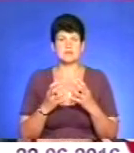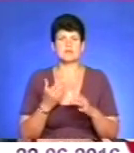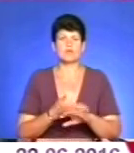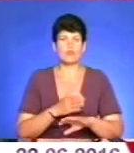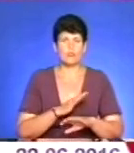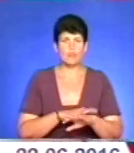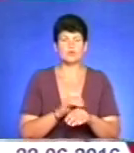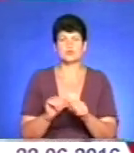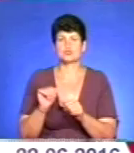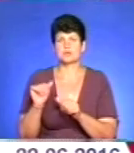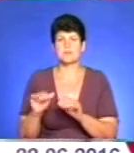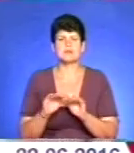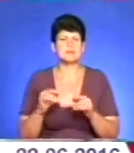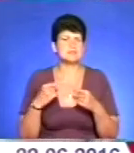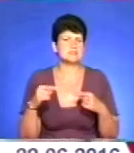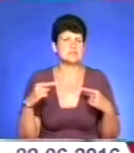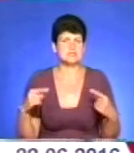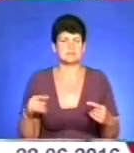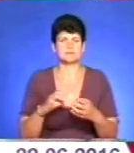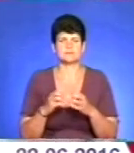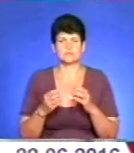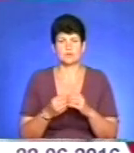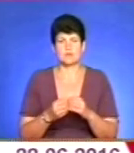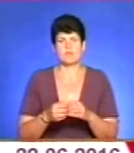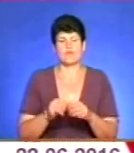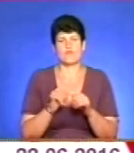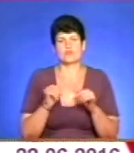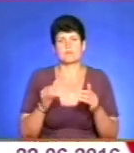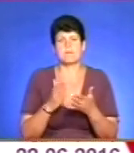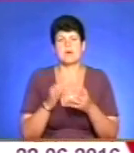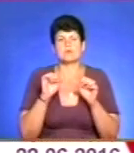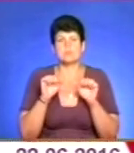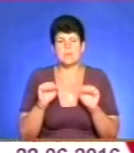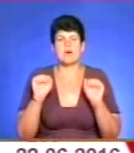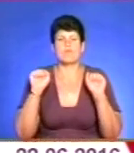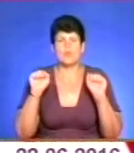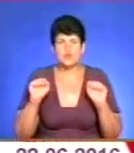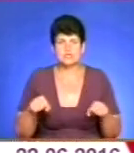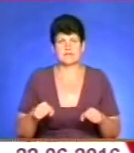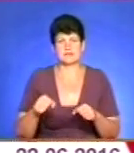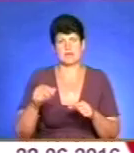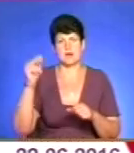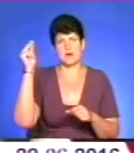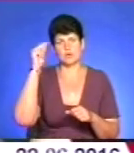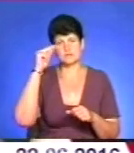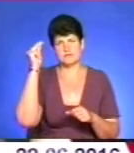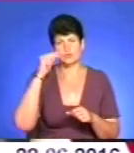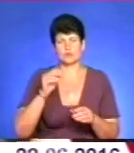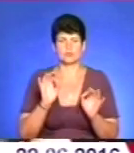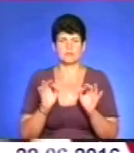Польщі, зокрема, діти з будь-якими відхиленнями у розвитку мають право, а головне – можливість на освіту і повноцінне життя.